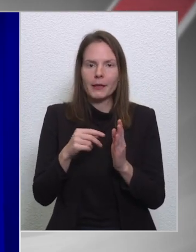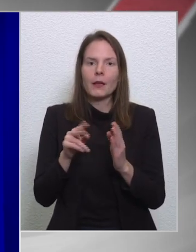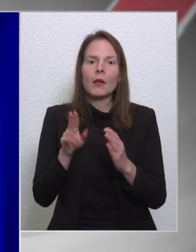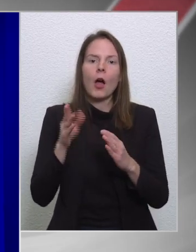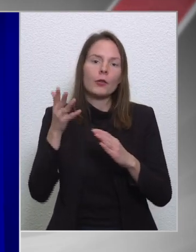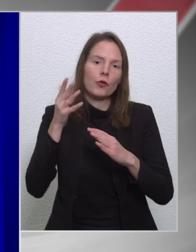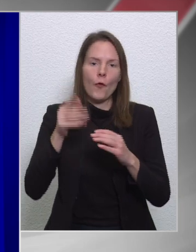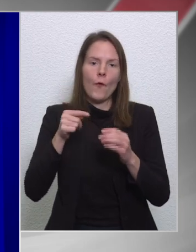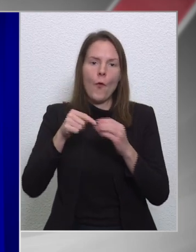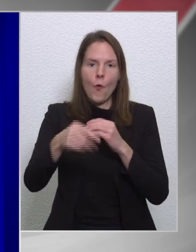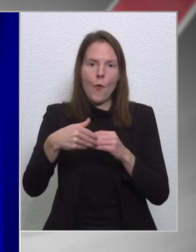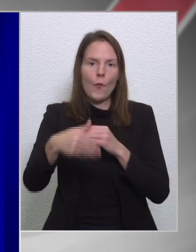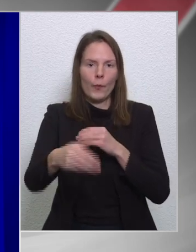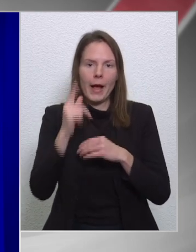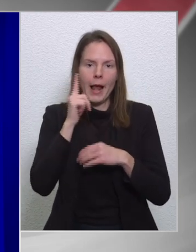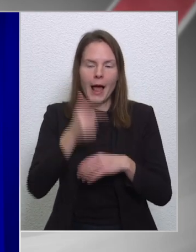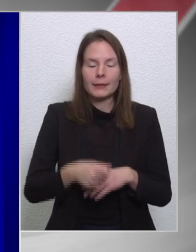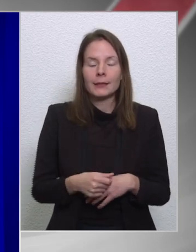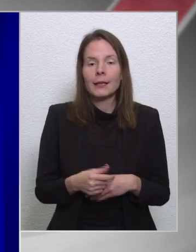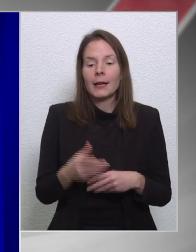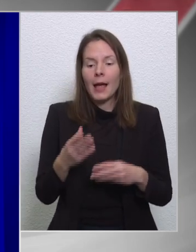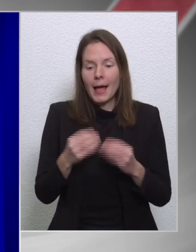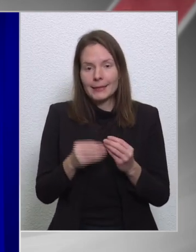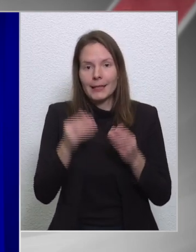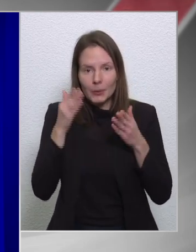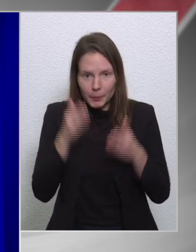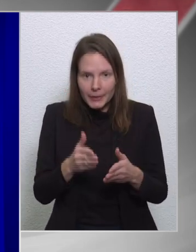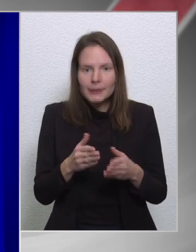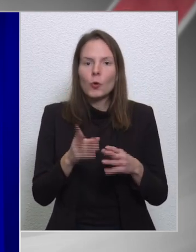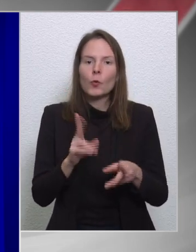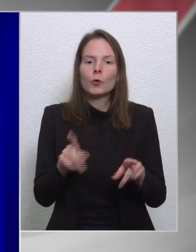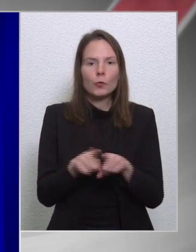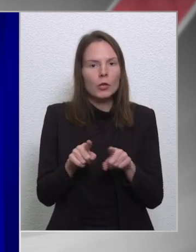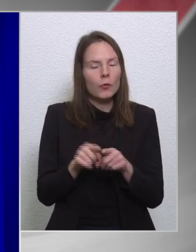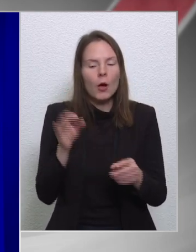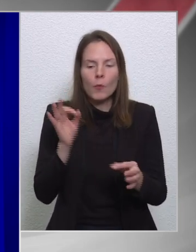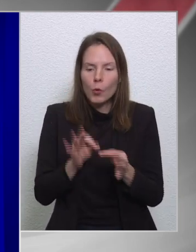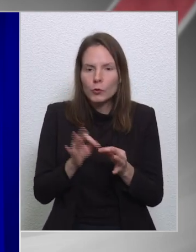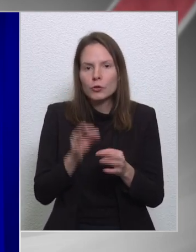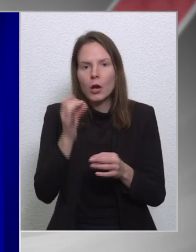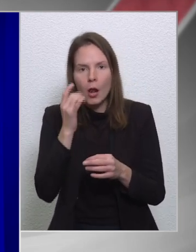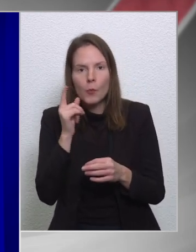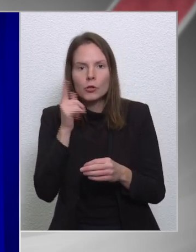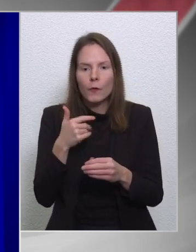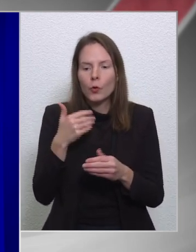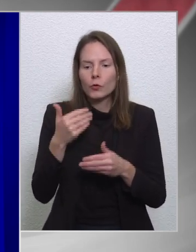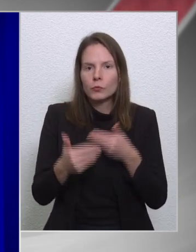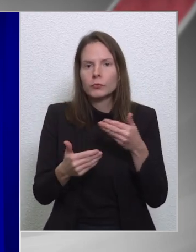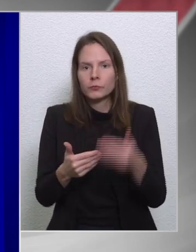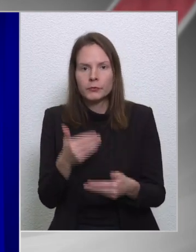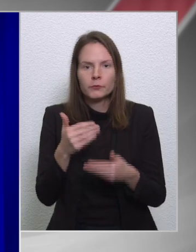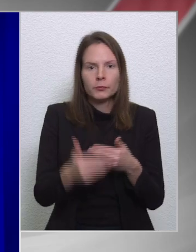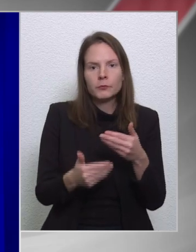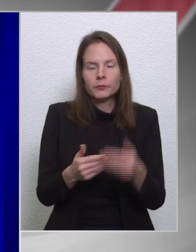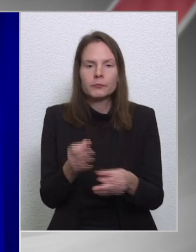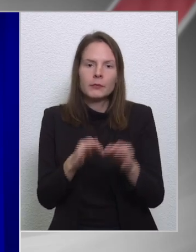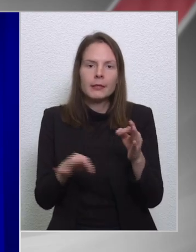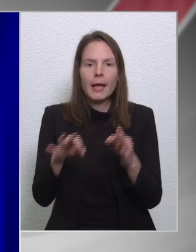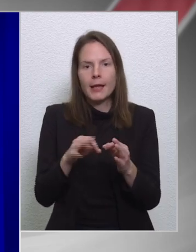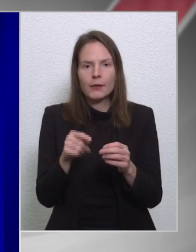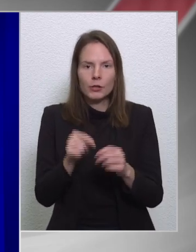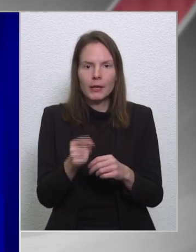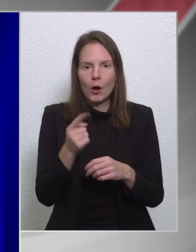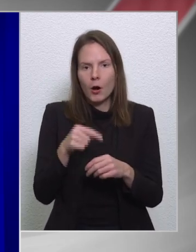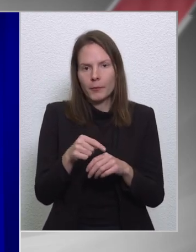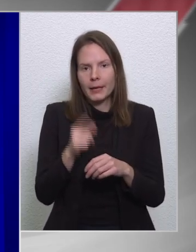Ebből adódóan abban bízom, hogy ugyanolyan pontosan és ugyanolyan alaposan fogjuk teljesíteni a még hátralévő